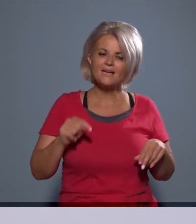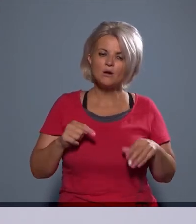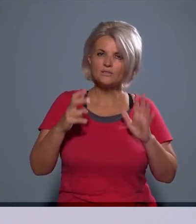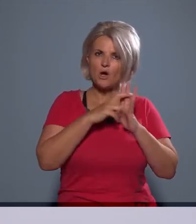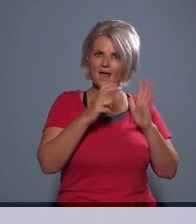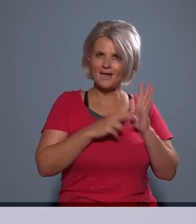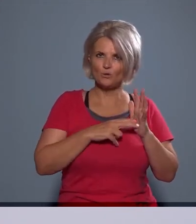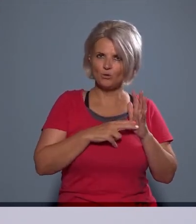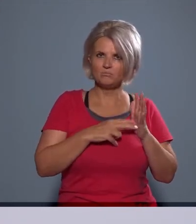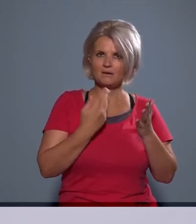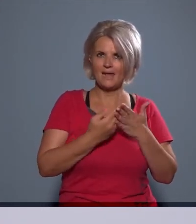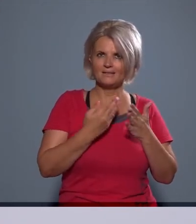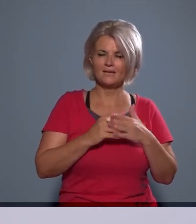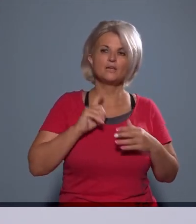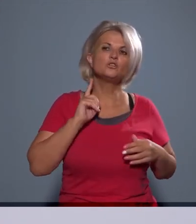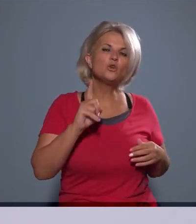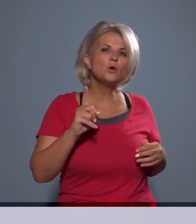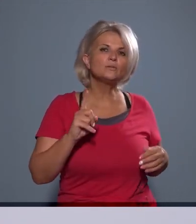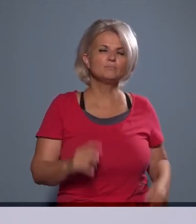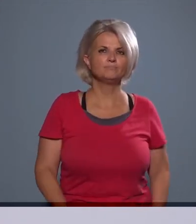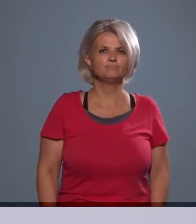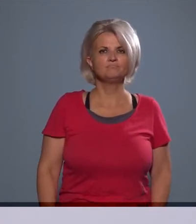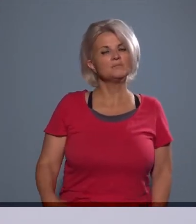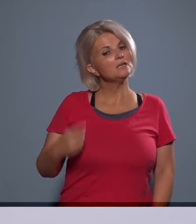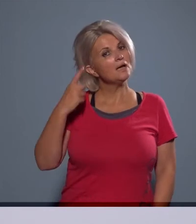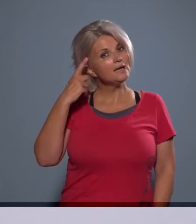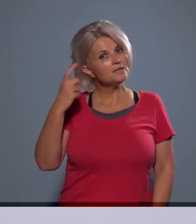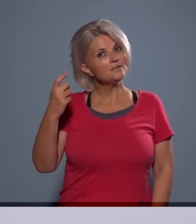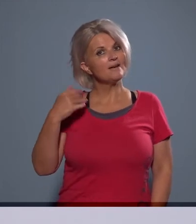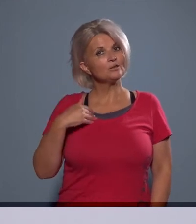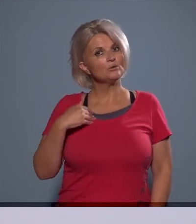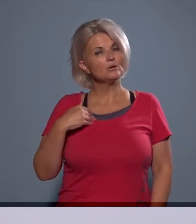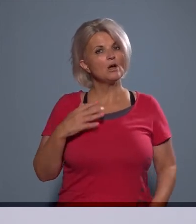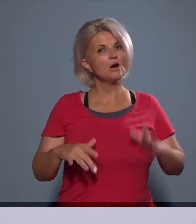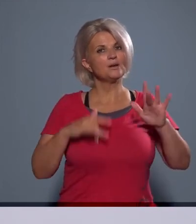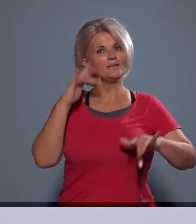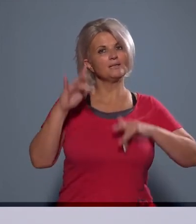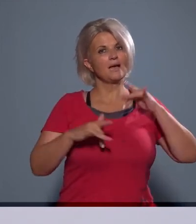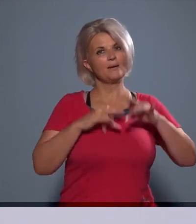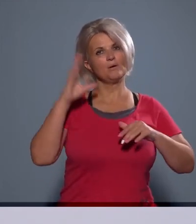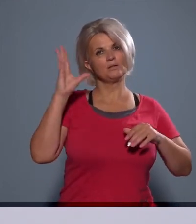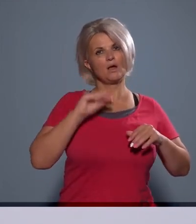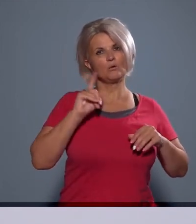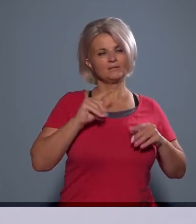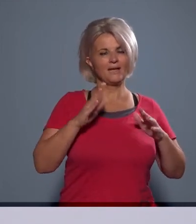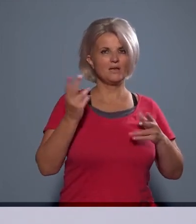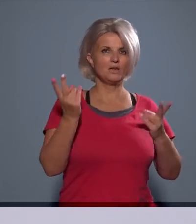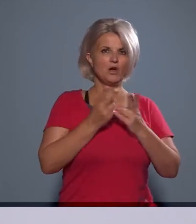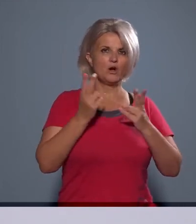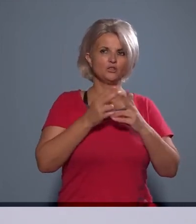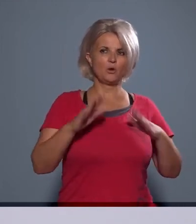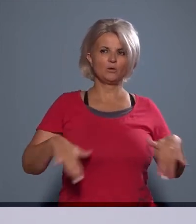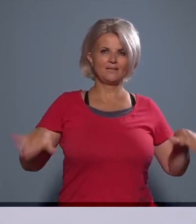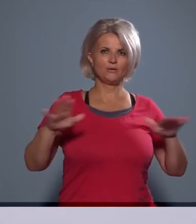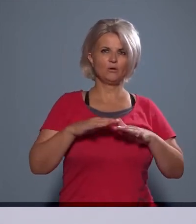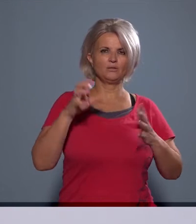mutatkoznak, sőt, kifejezetten azt látjuk, bizonyítottnak, hogy a ritkábban lakott ugyan hasonló területű, de ritkábban